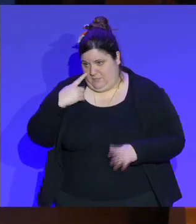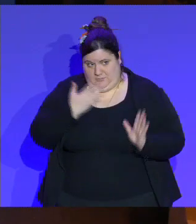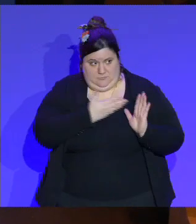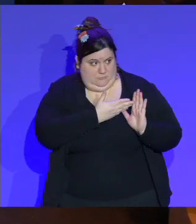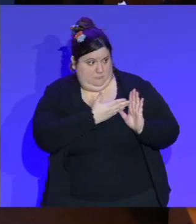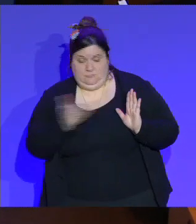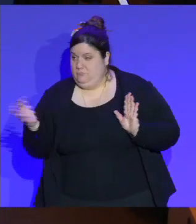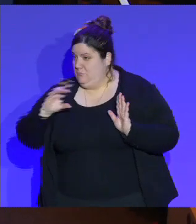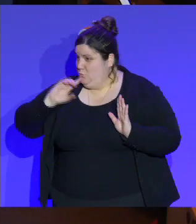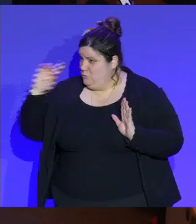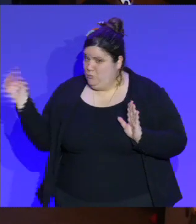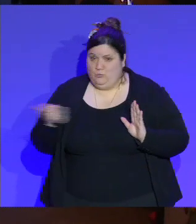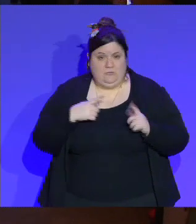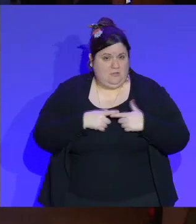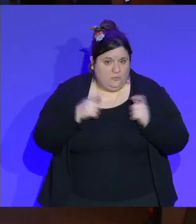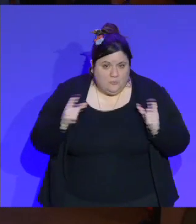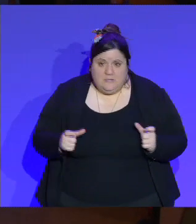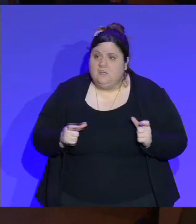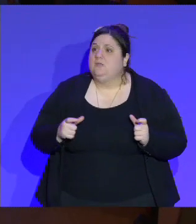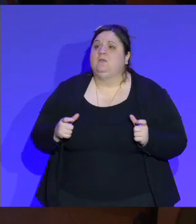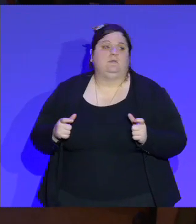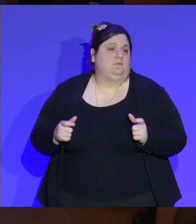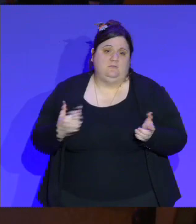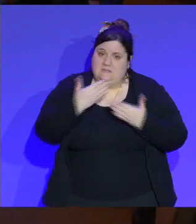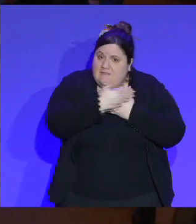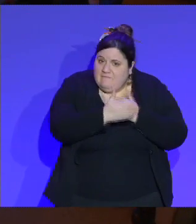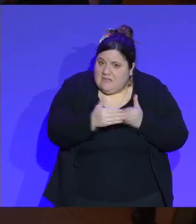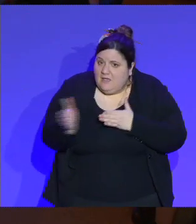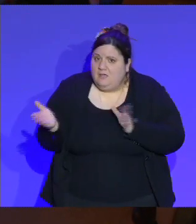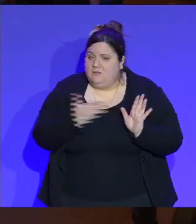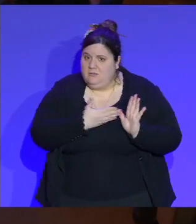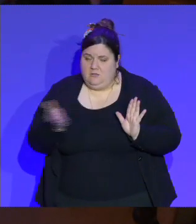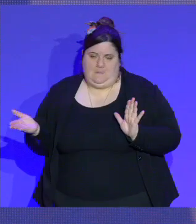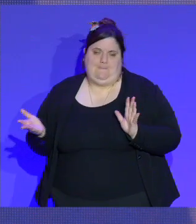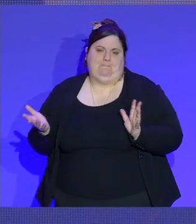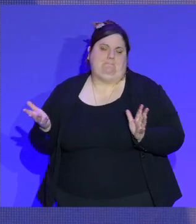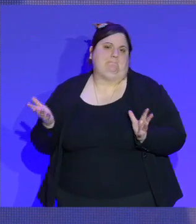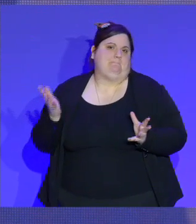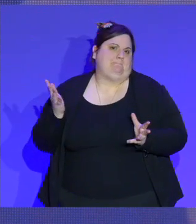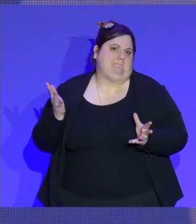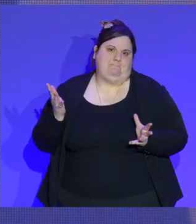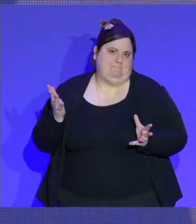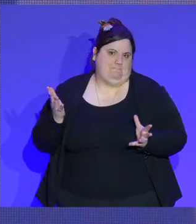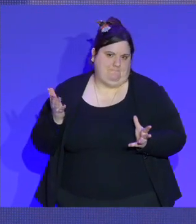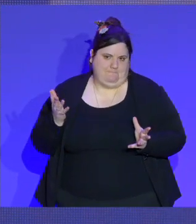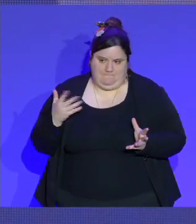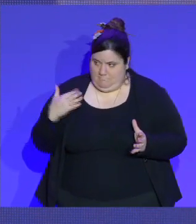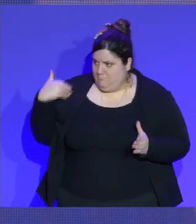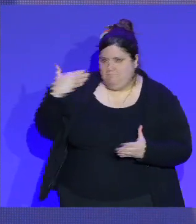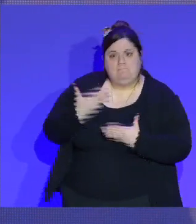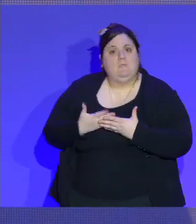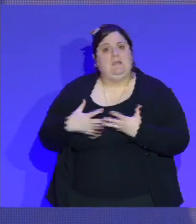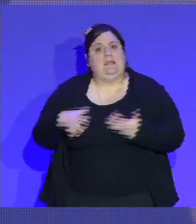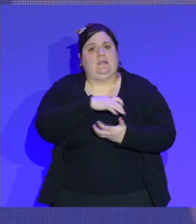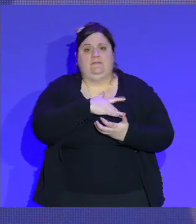toutes ces entreprises, y compris pour celles qui ont été contenues, qui ont bossées, y